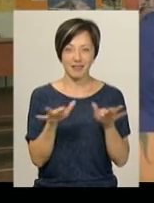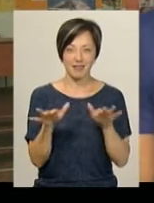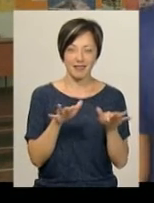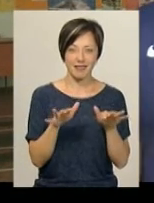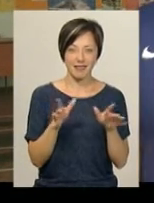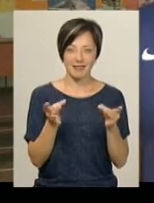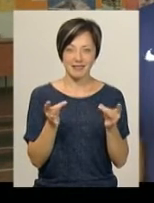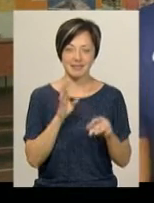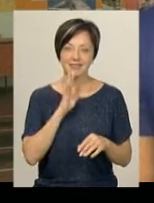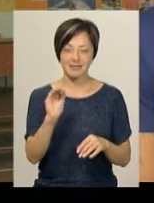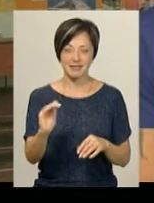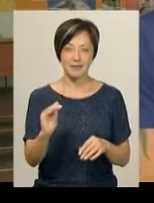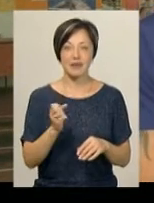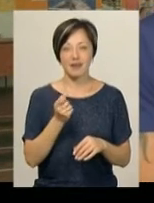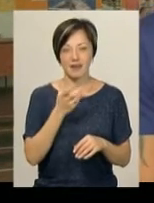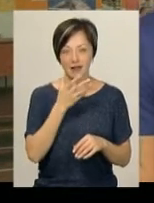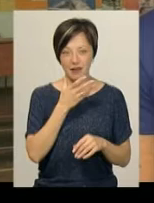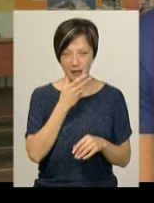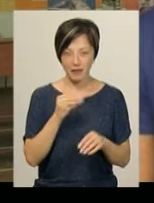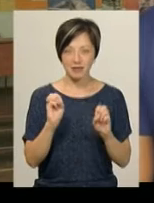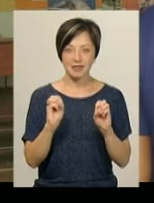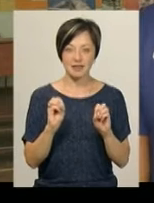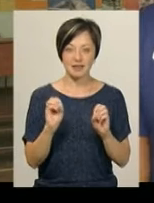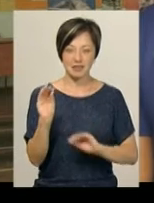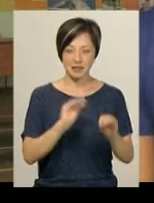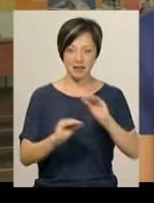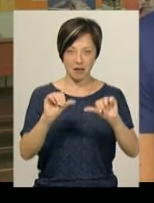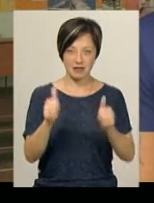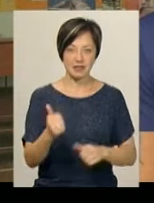але гарно складена дитя.